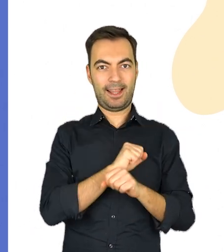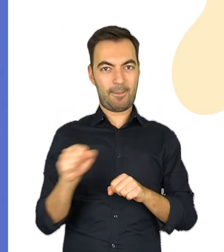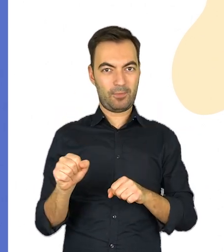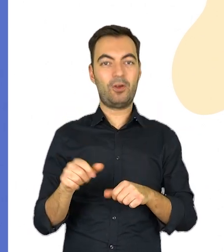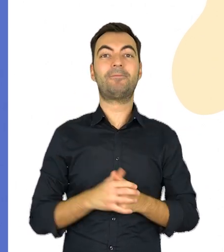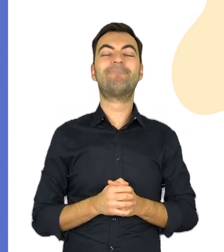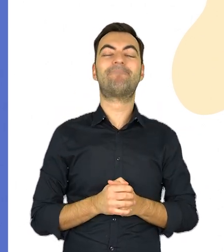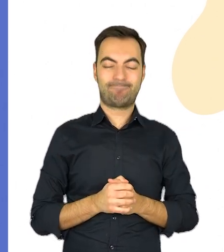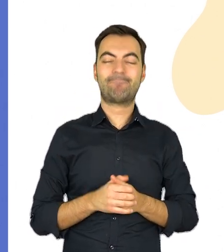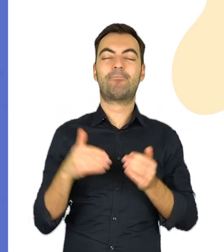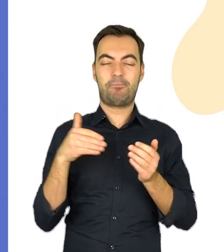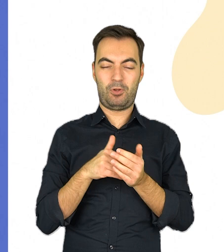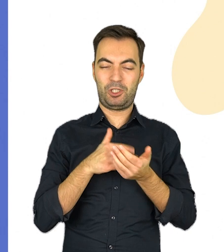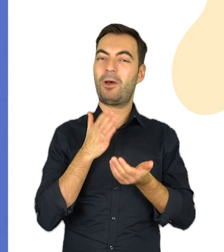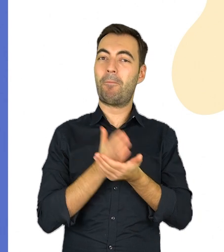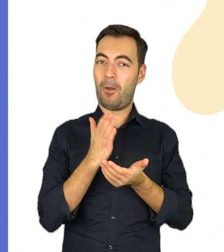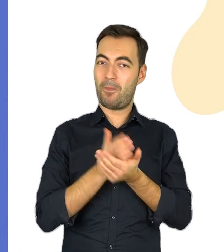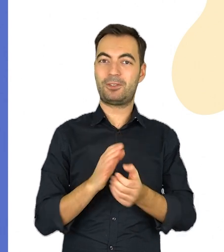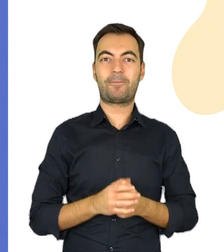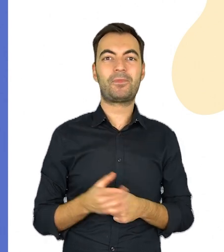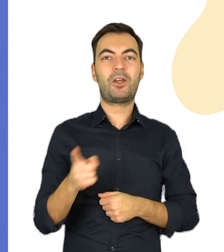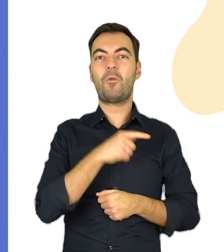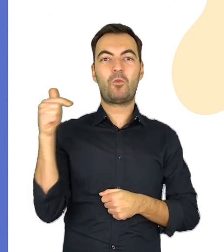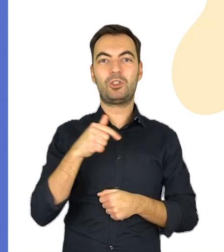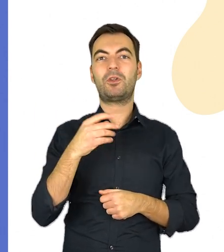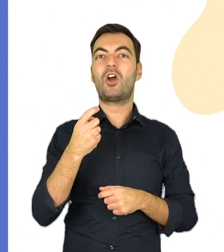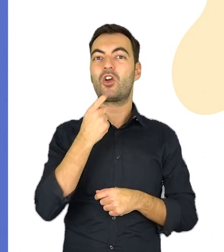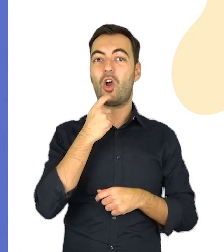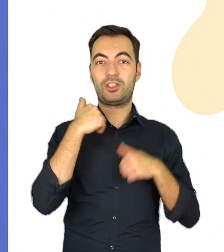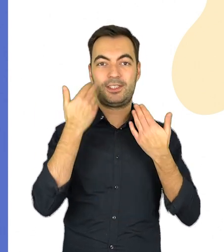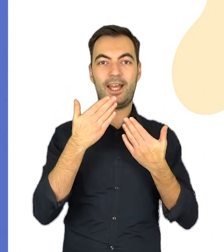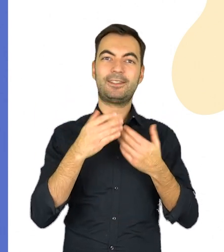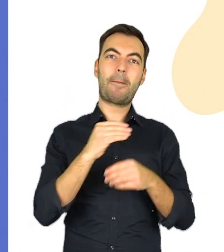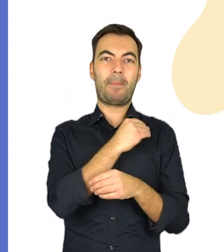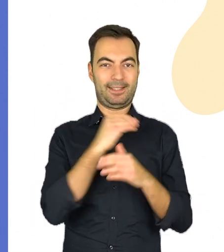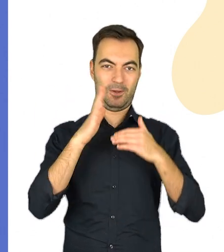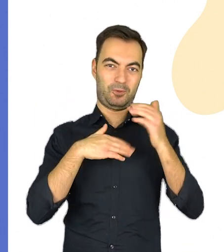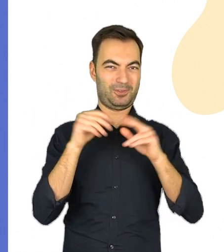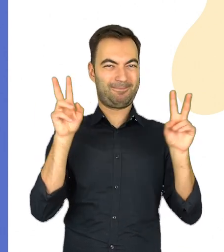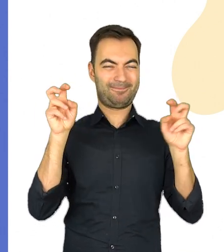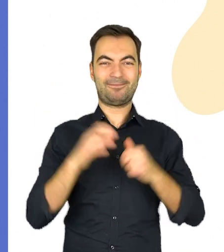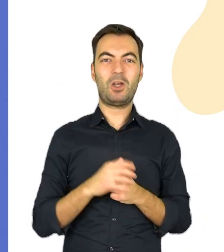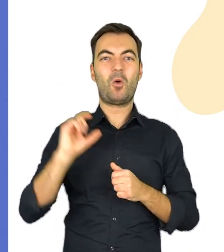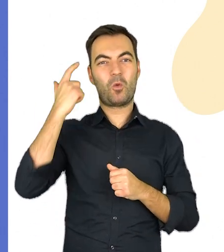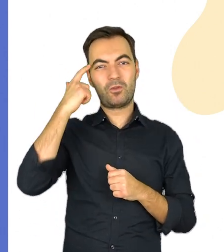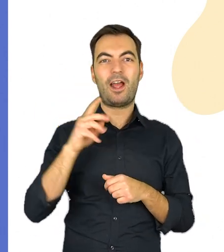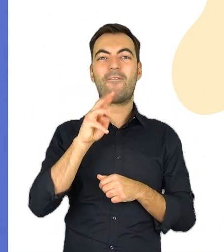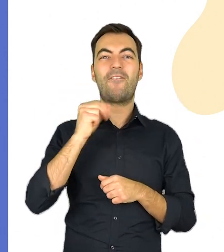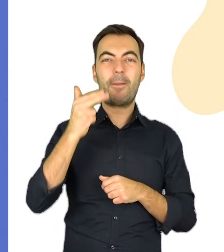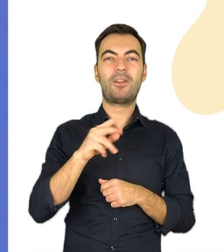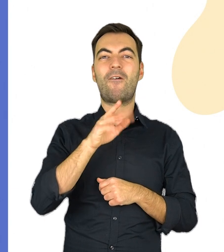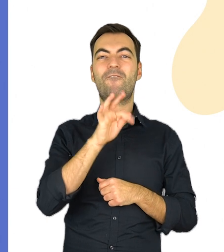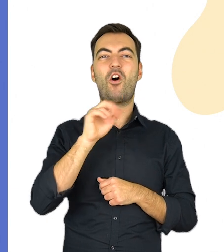odpowiednim tempie, potrzebują naszej pomocy. Musimy kościom dostarczać budulca. Przede wszystkim